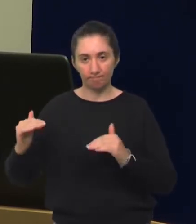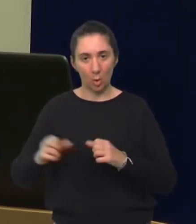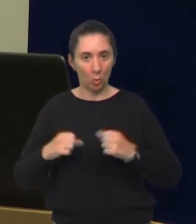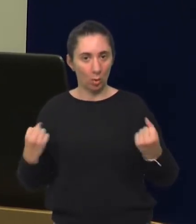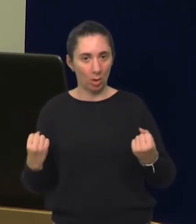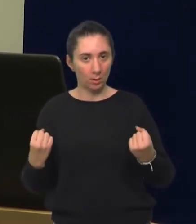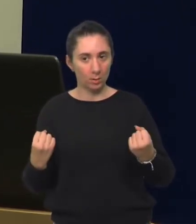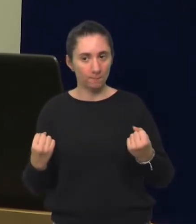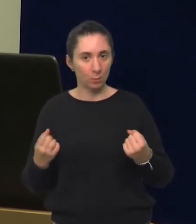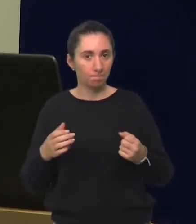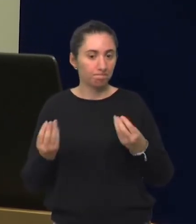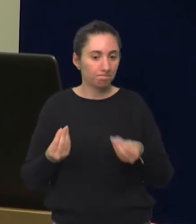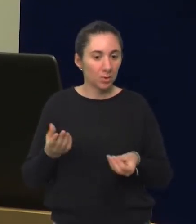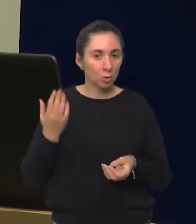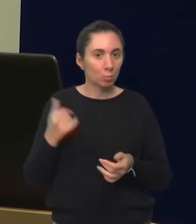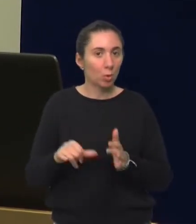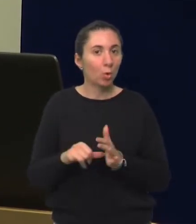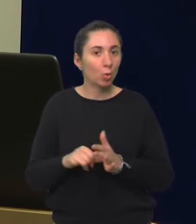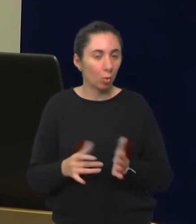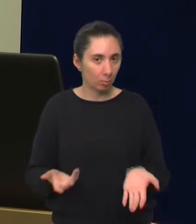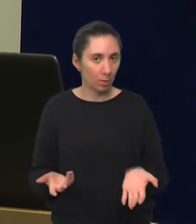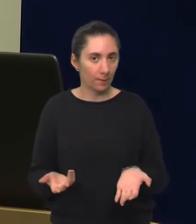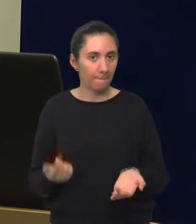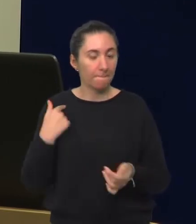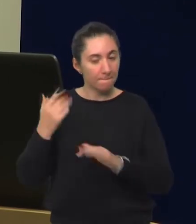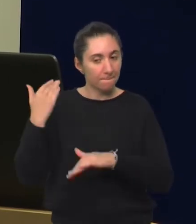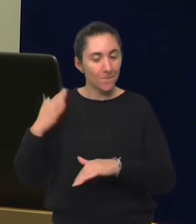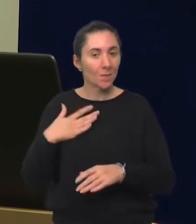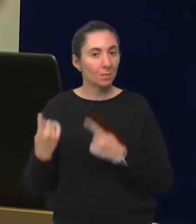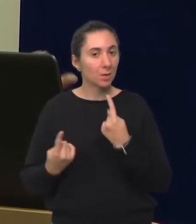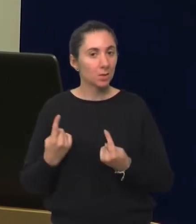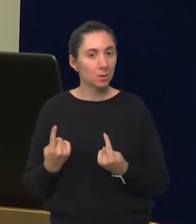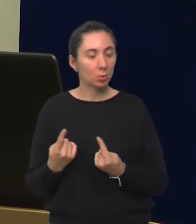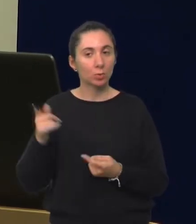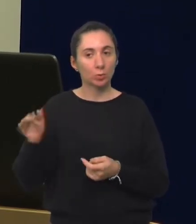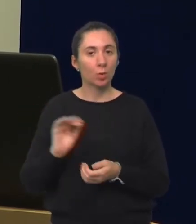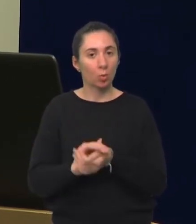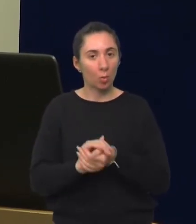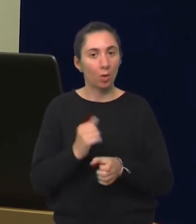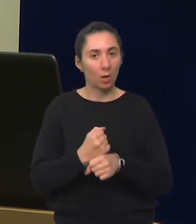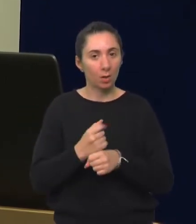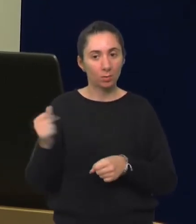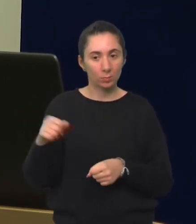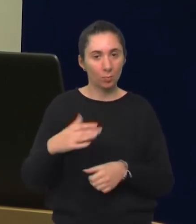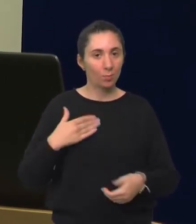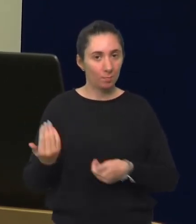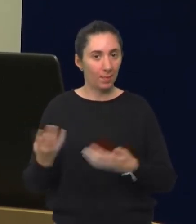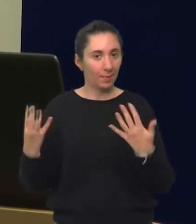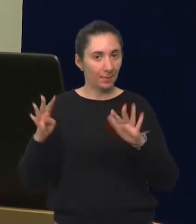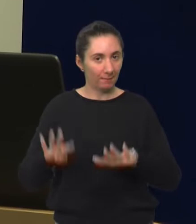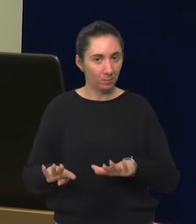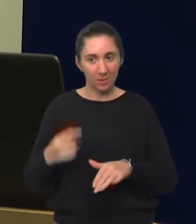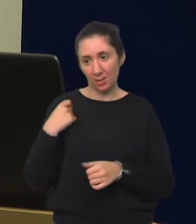što bi bilo negdje normalno. Mi smo nekada imali jednu situaciju gdje je kolegica koja radi kod nas dovela svog bebača od 9